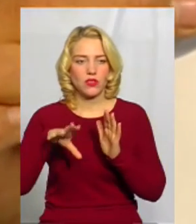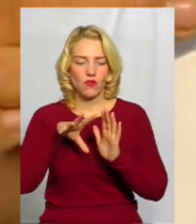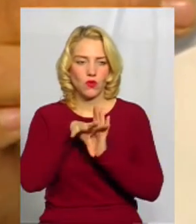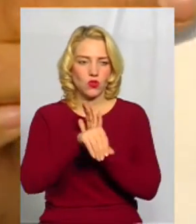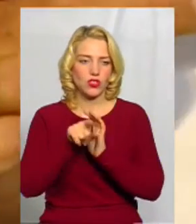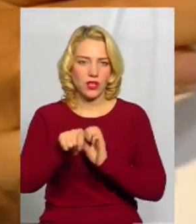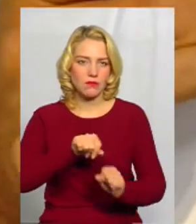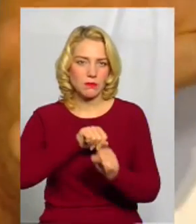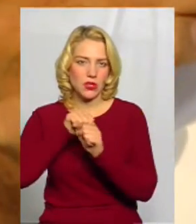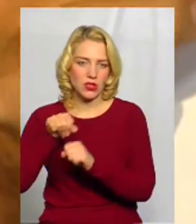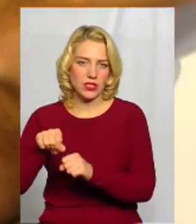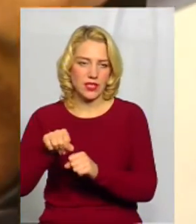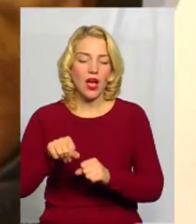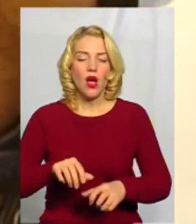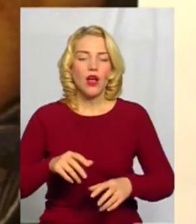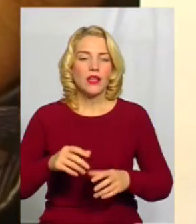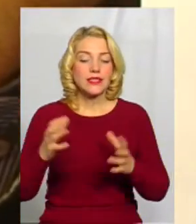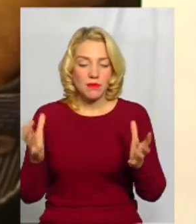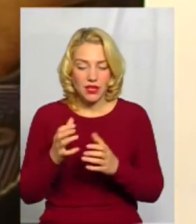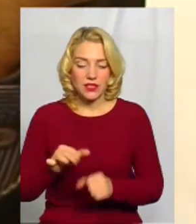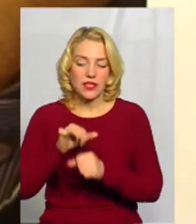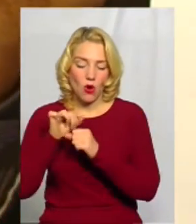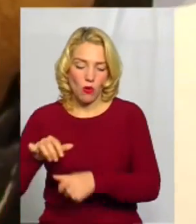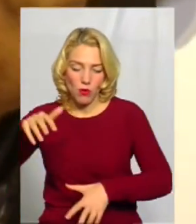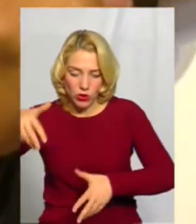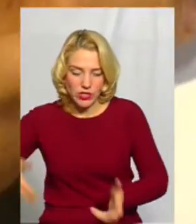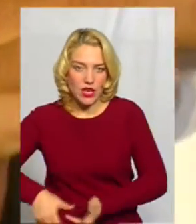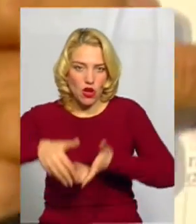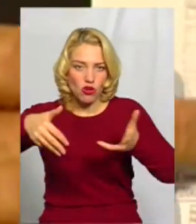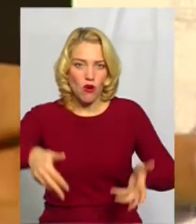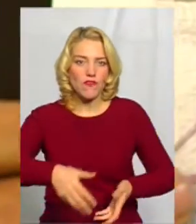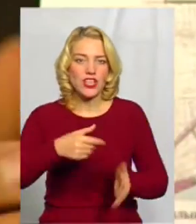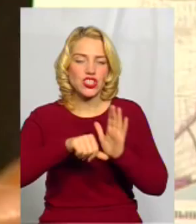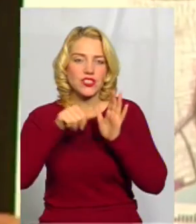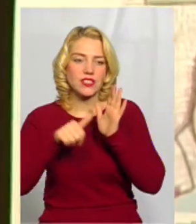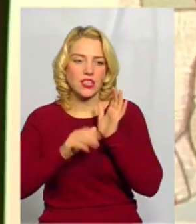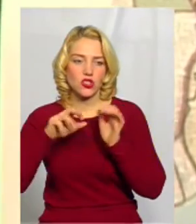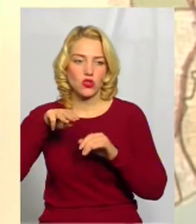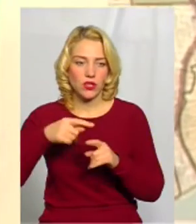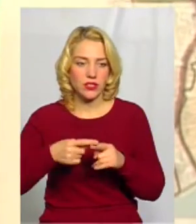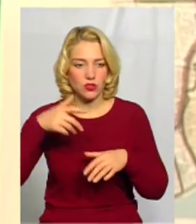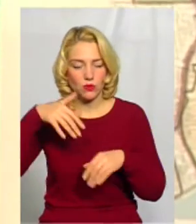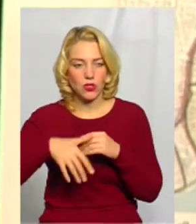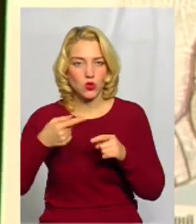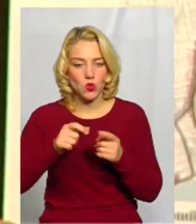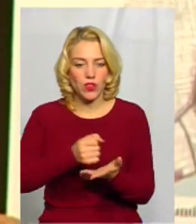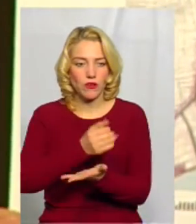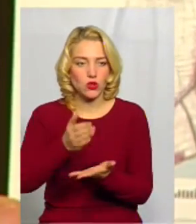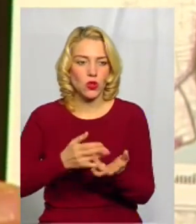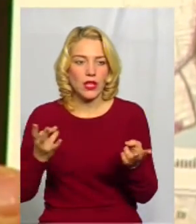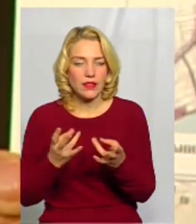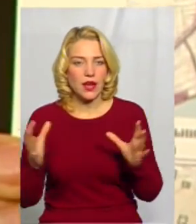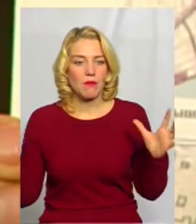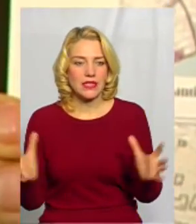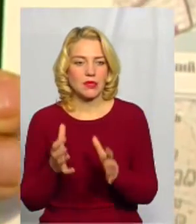збереглися оборонні рови, які були міськими укріпленнями ще з 16-го століття, і, зрозуміло, цю інфраструктуру потрібно